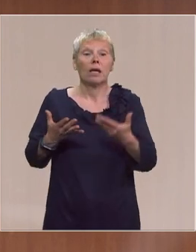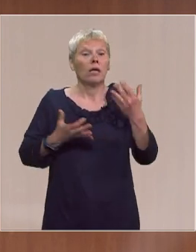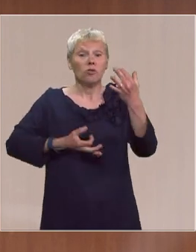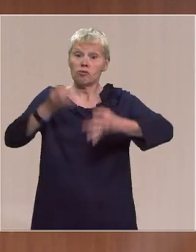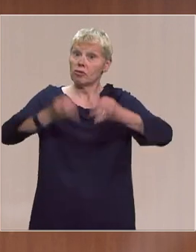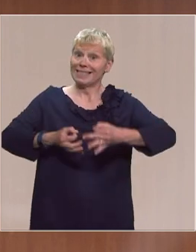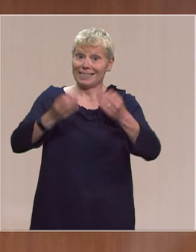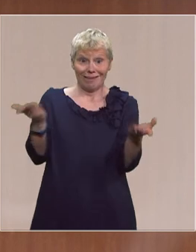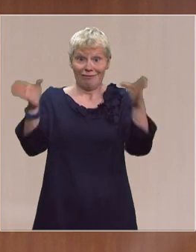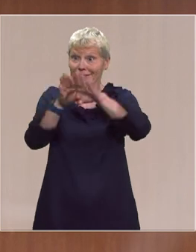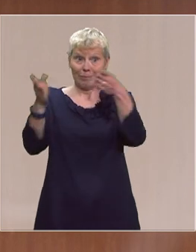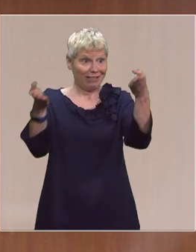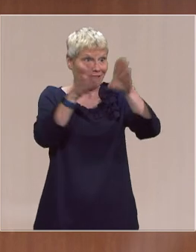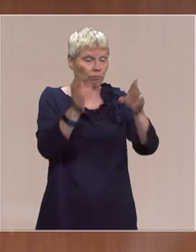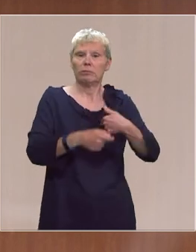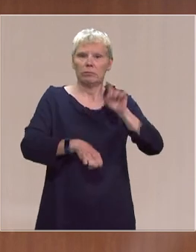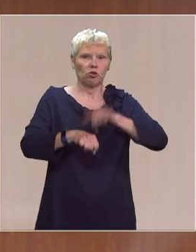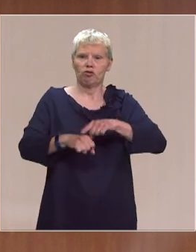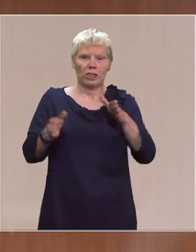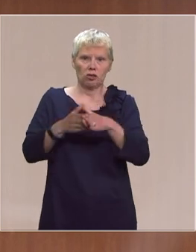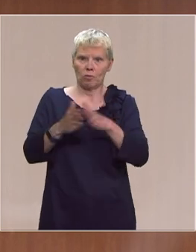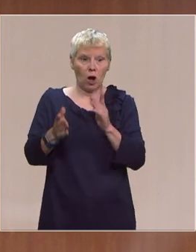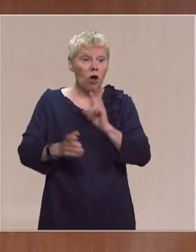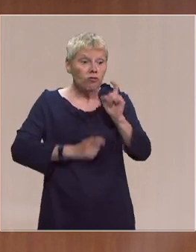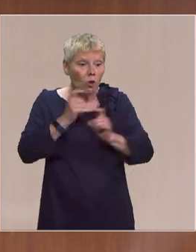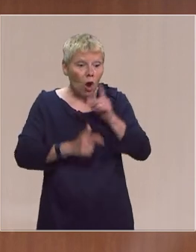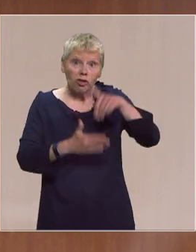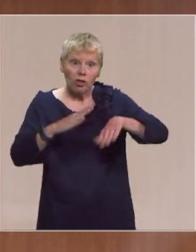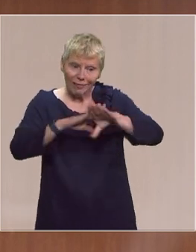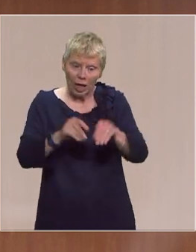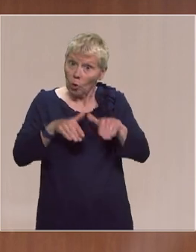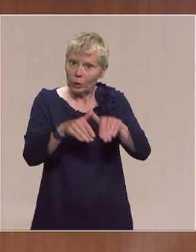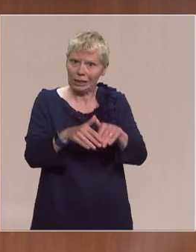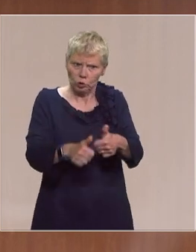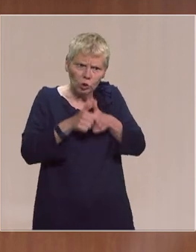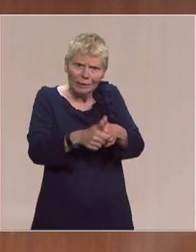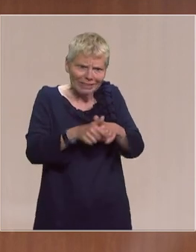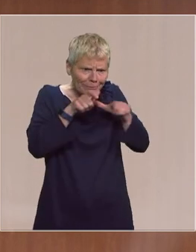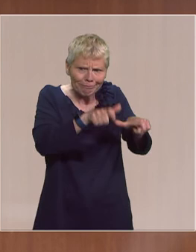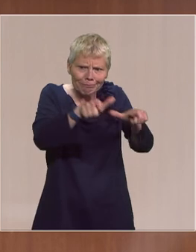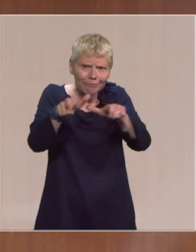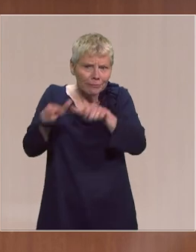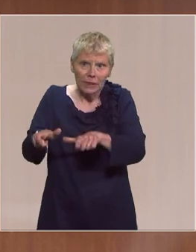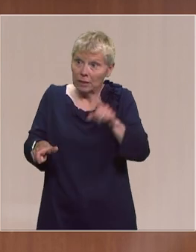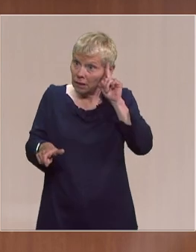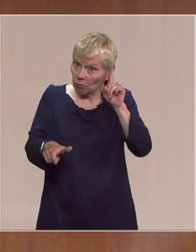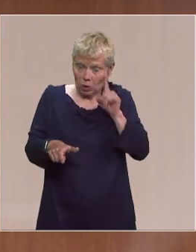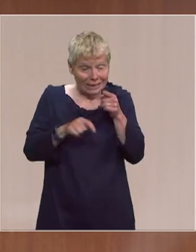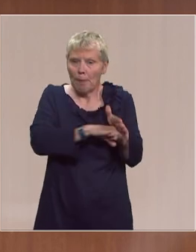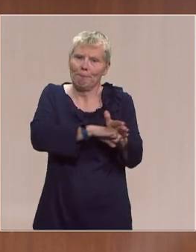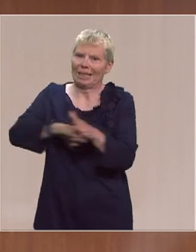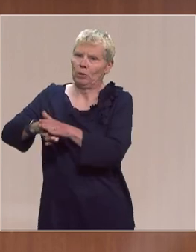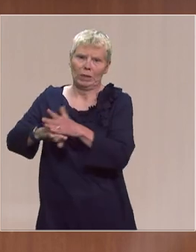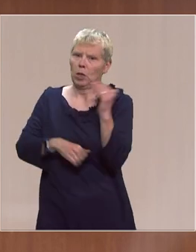fermées j'ai demandé que le suivi des violences intrafamiliales continue à être effectué parce que ce sont des contentieux prioritaires et